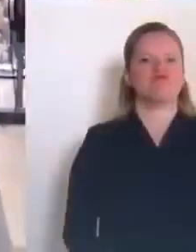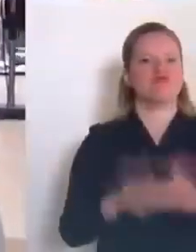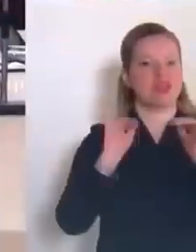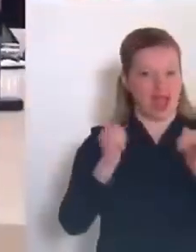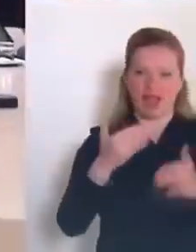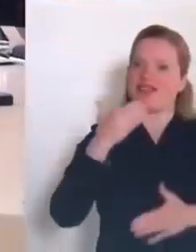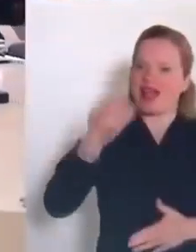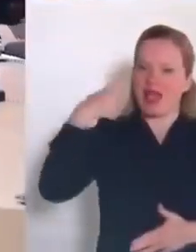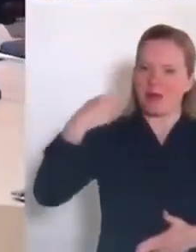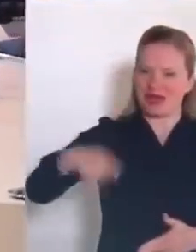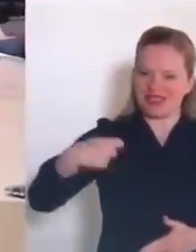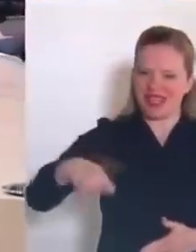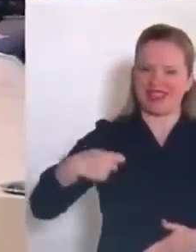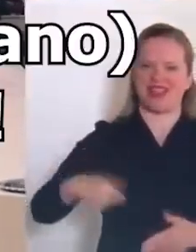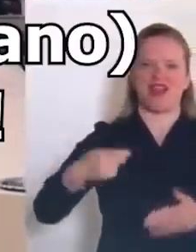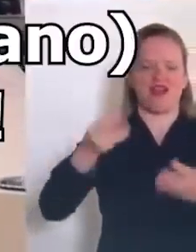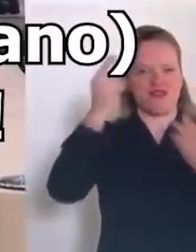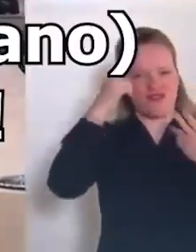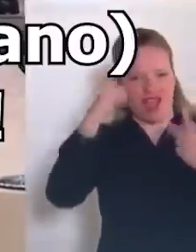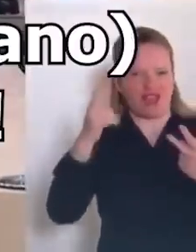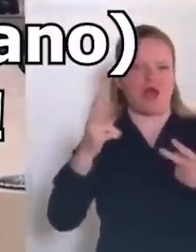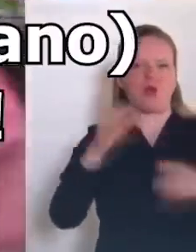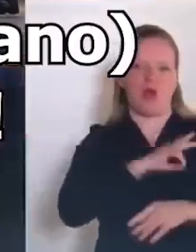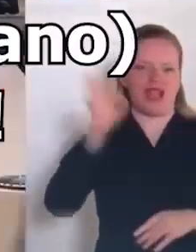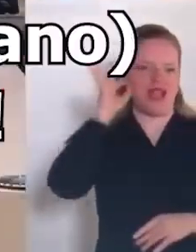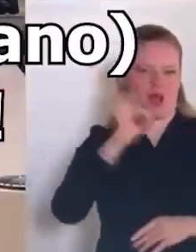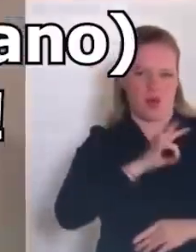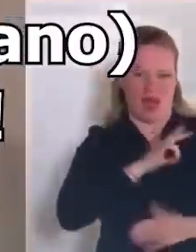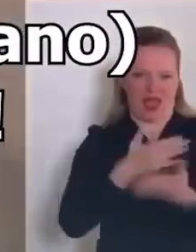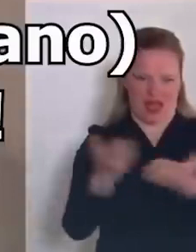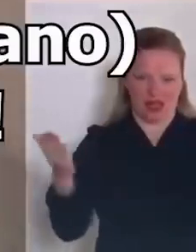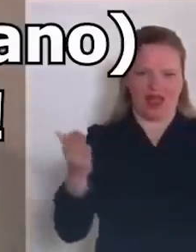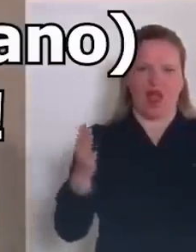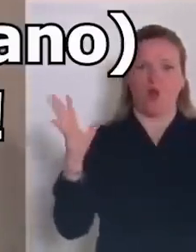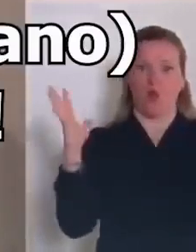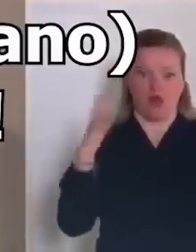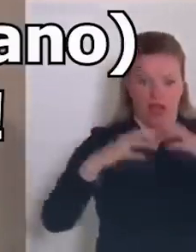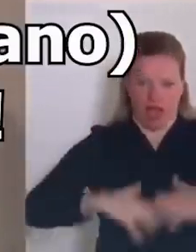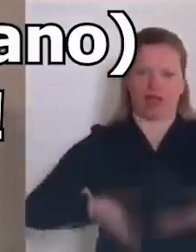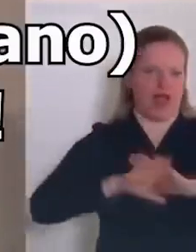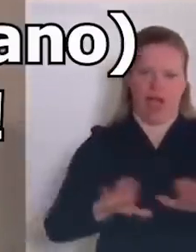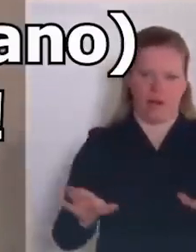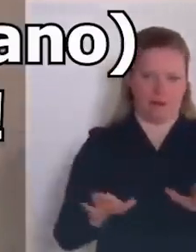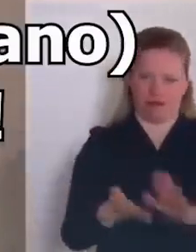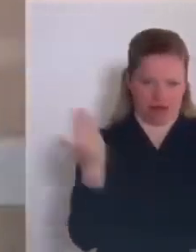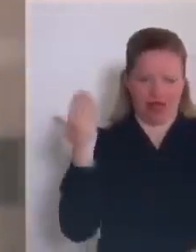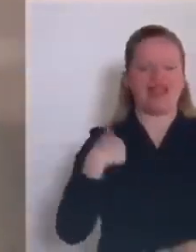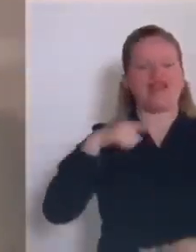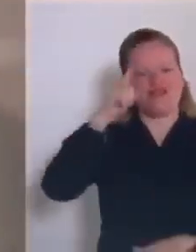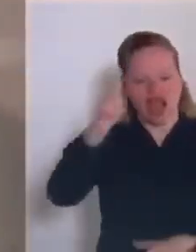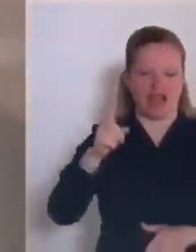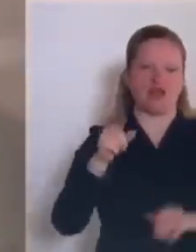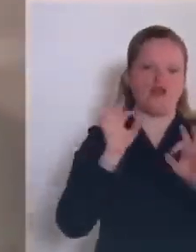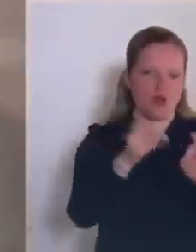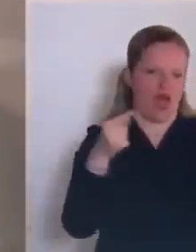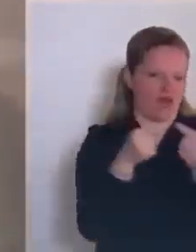Grazie signor Presidente, colleghi e colleghe, l'Apocalisse è stata annullata. So che vi dispiace molto, so che vi fa male. Ed